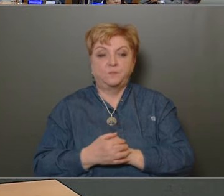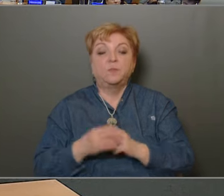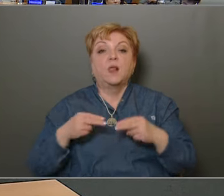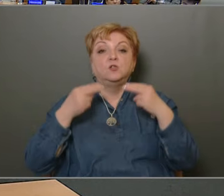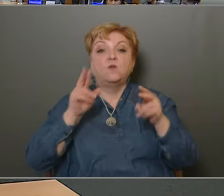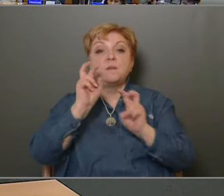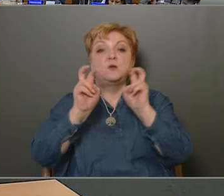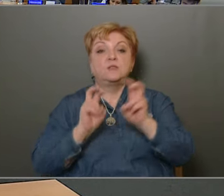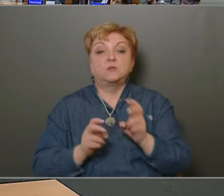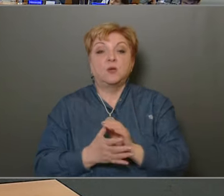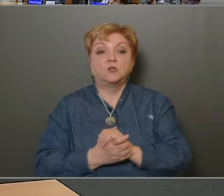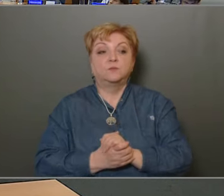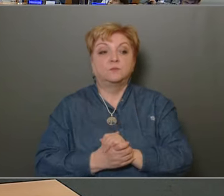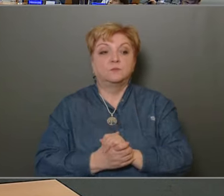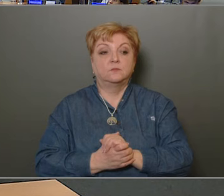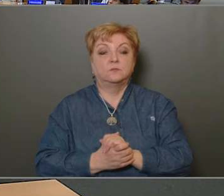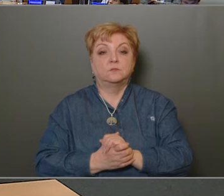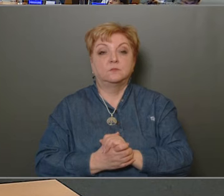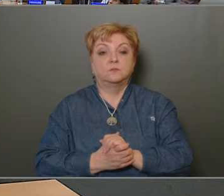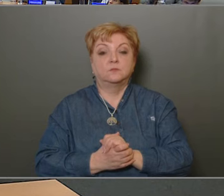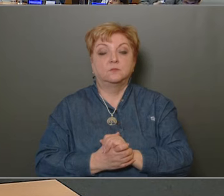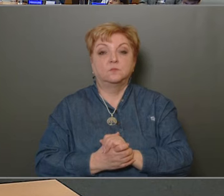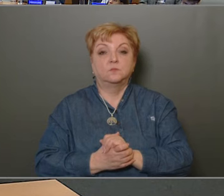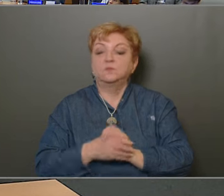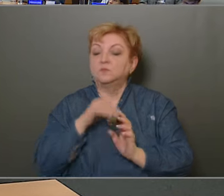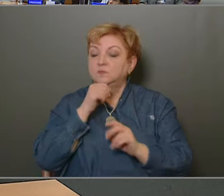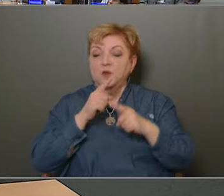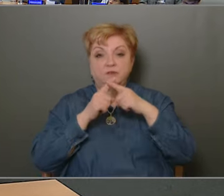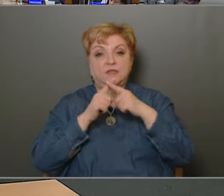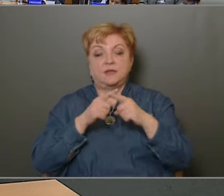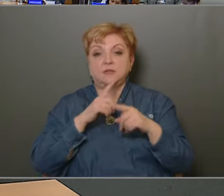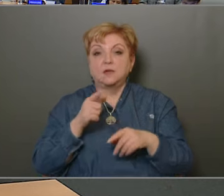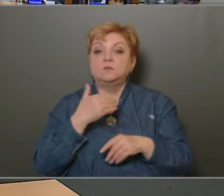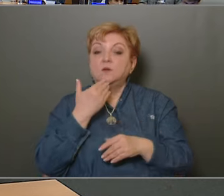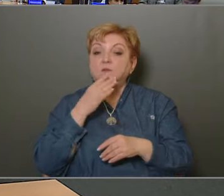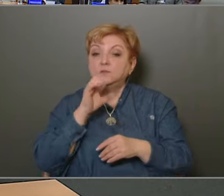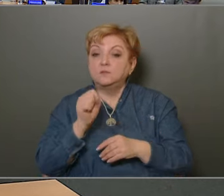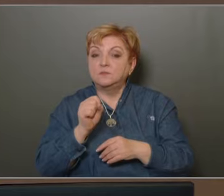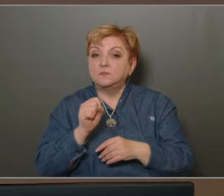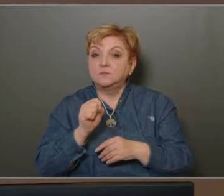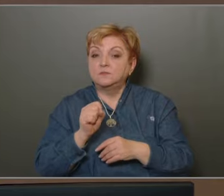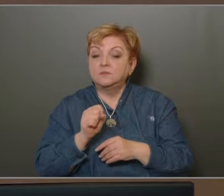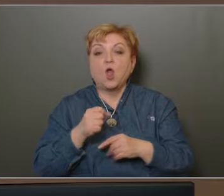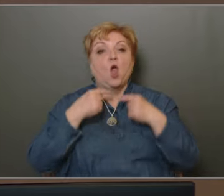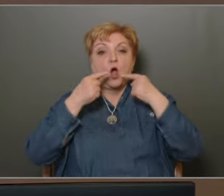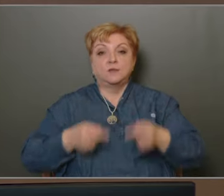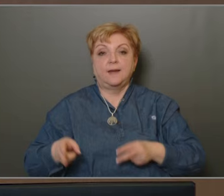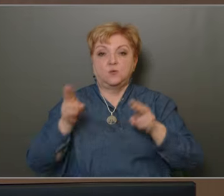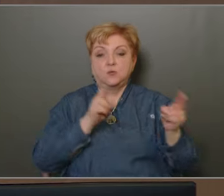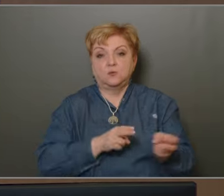További hozzán szólás van, hogy nincs vitát lezártam, kíván ne reflekteni el? A